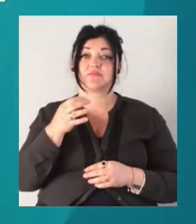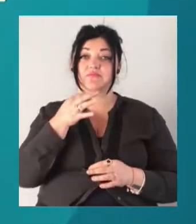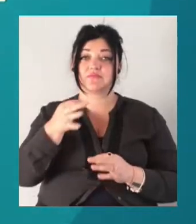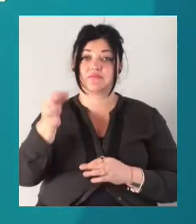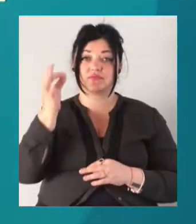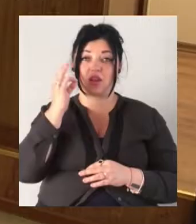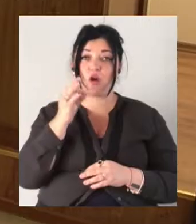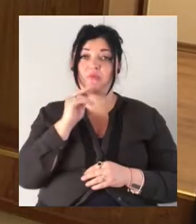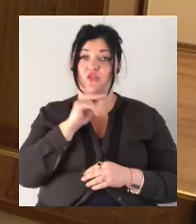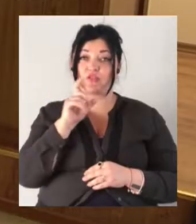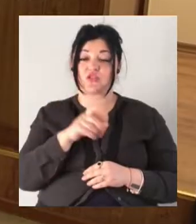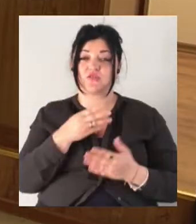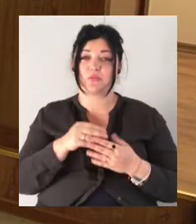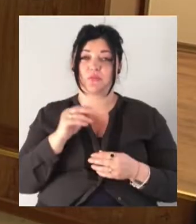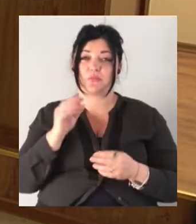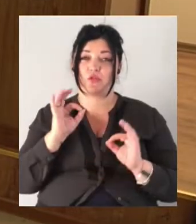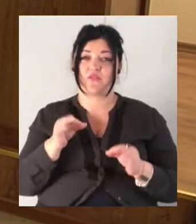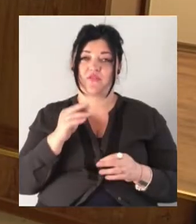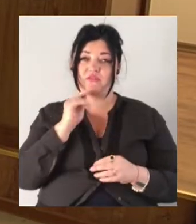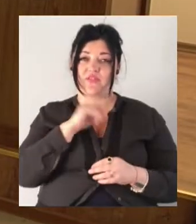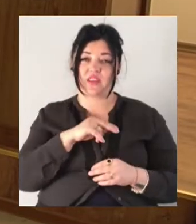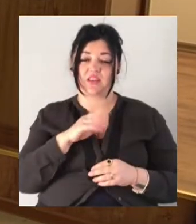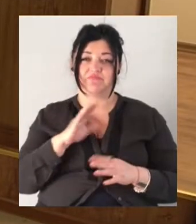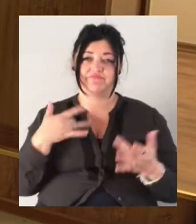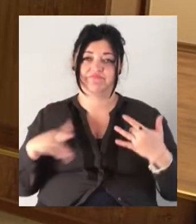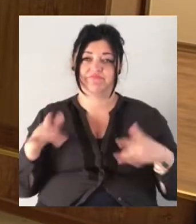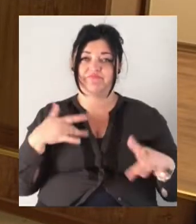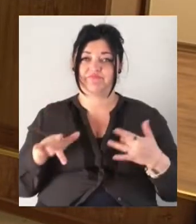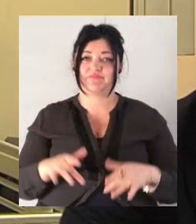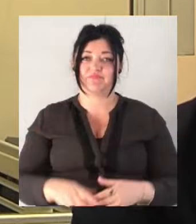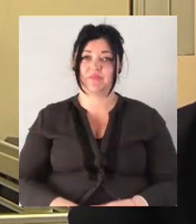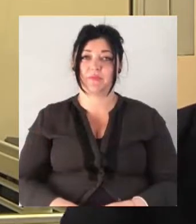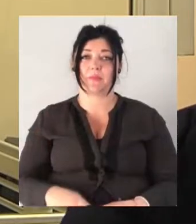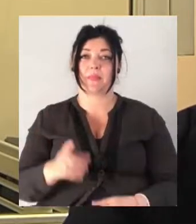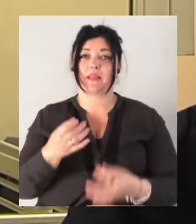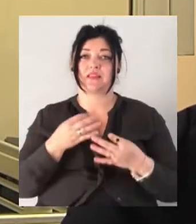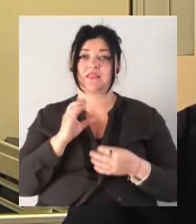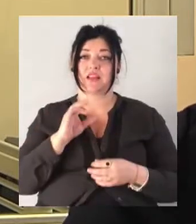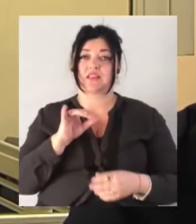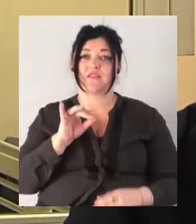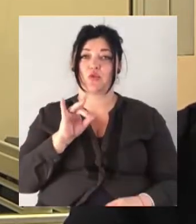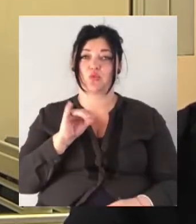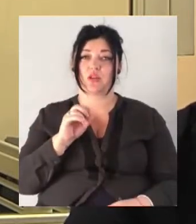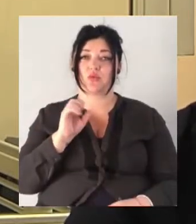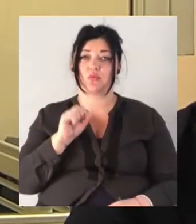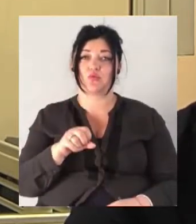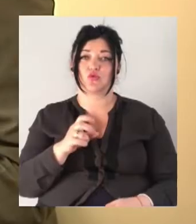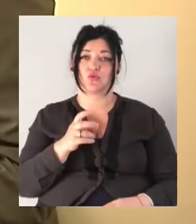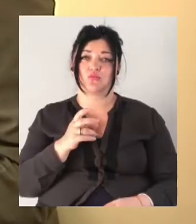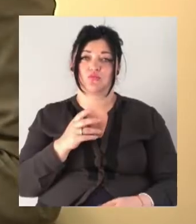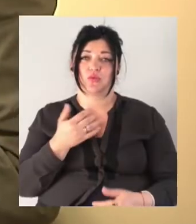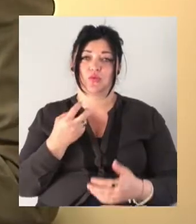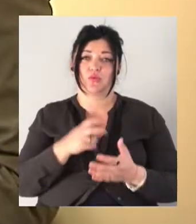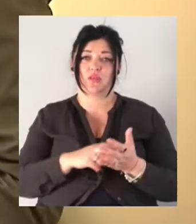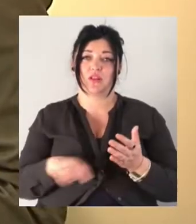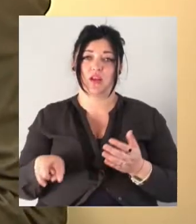не визнають. На свободі обвинувачувані Юрій Гаврилюк та Станіслав Руденко можуть ухилятися від явки до суду. Таку думку